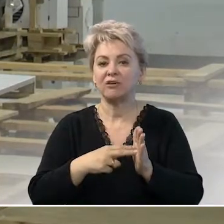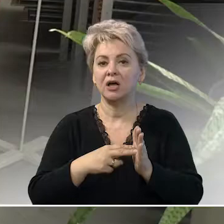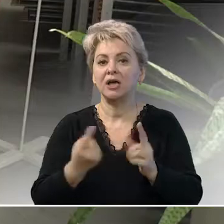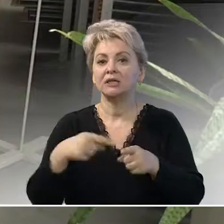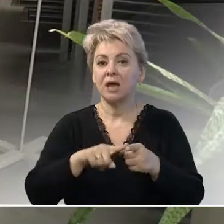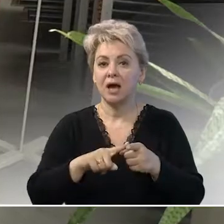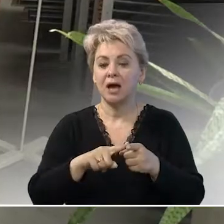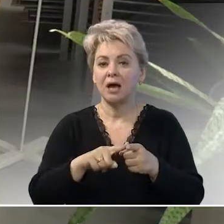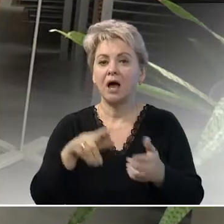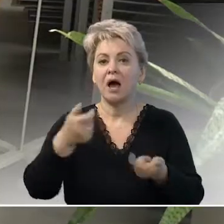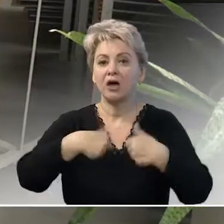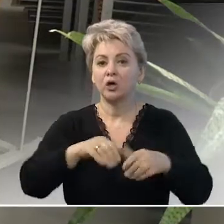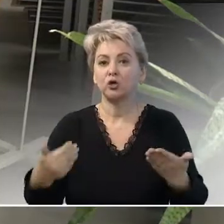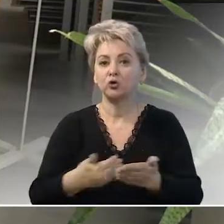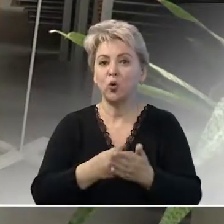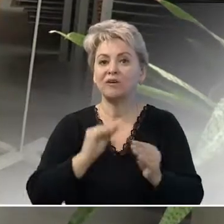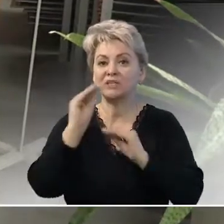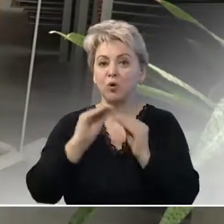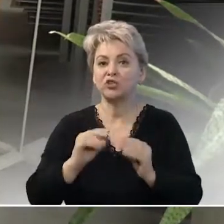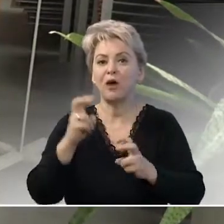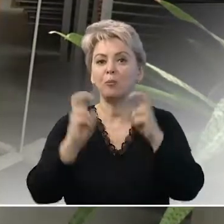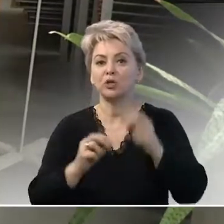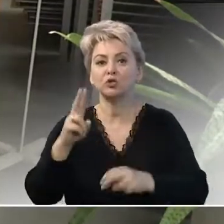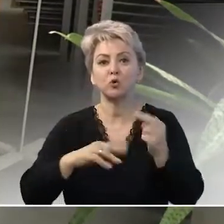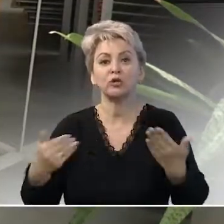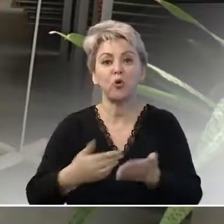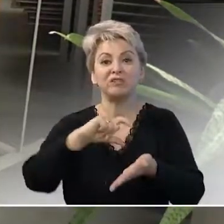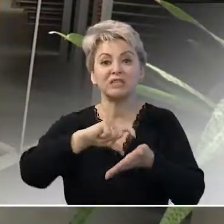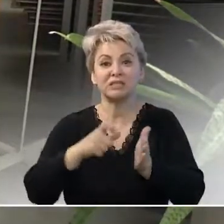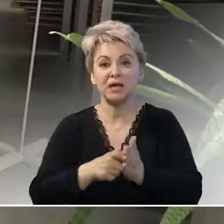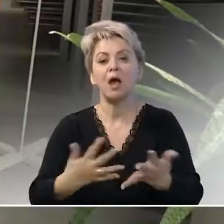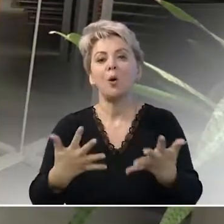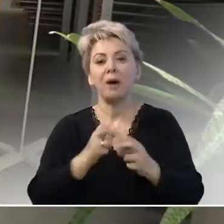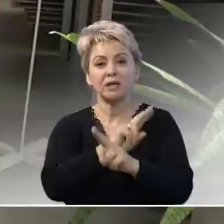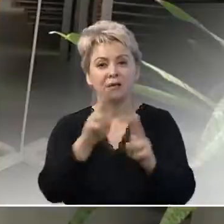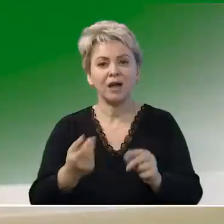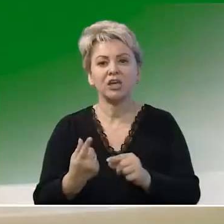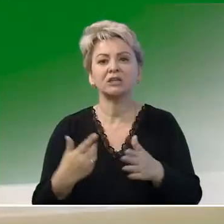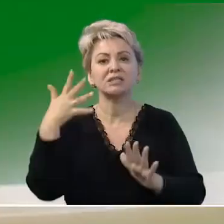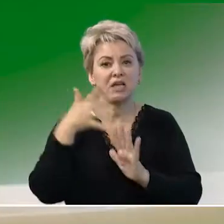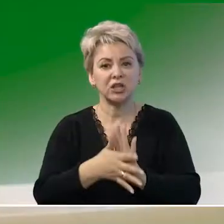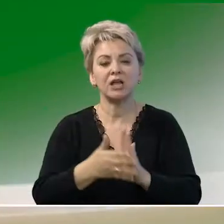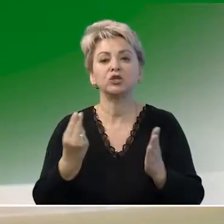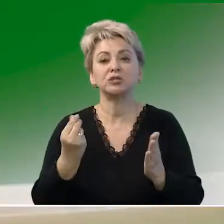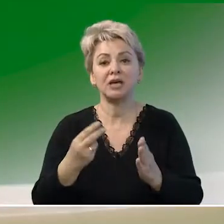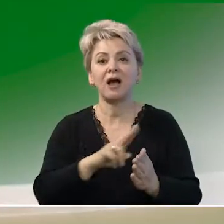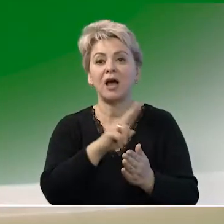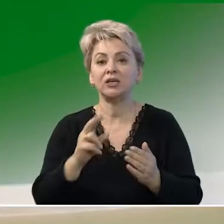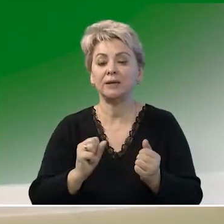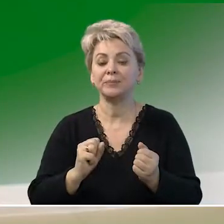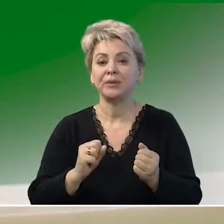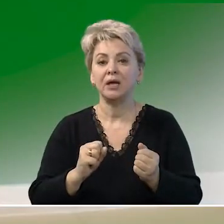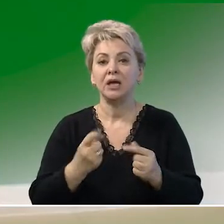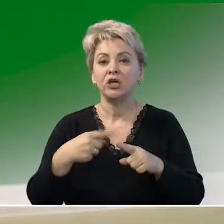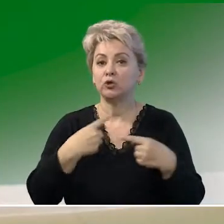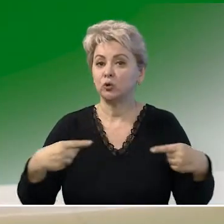для организации нового сборочного производства строить новый цех. Понятно, какие это капитальные затраты, финансовые,